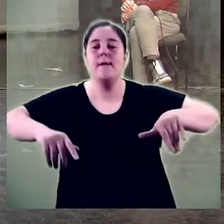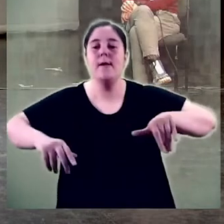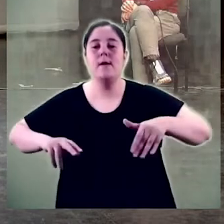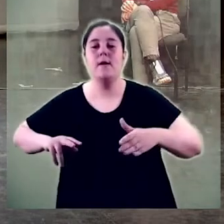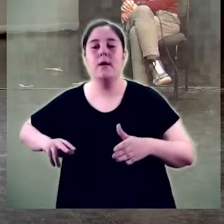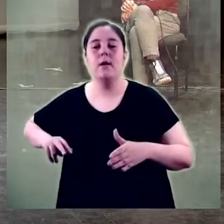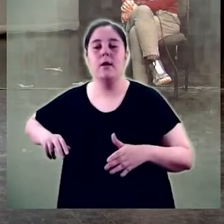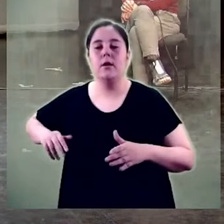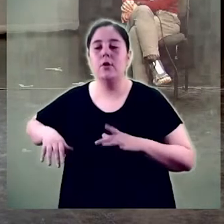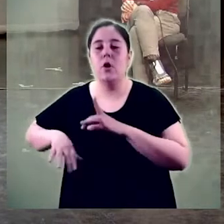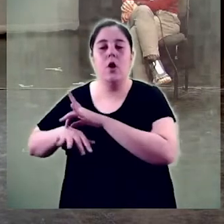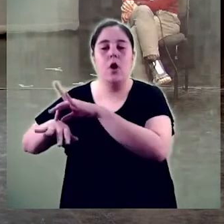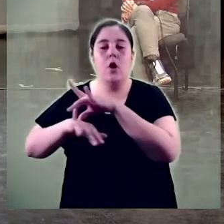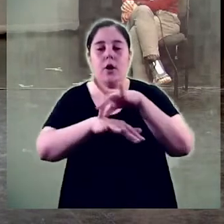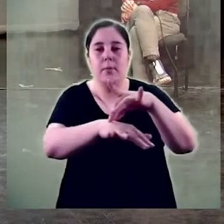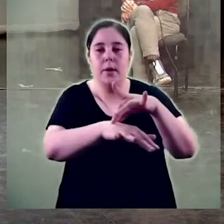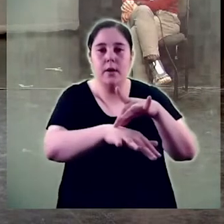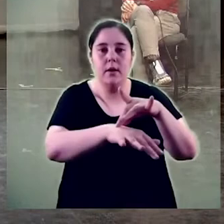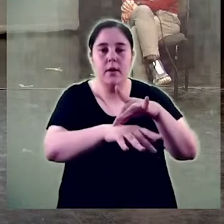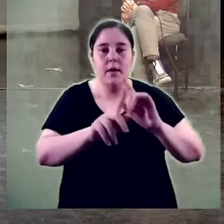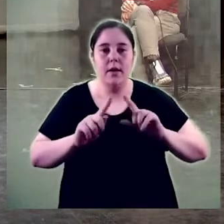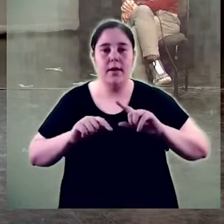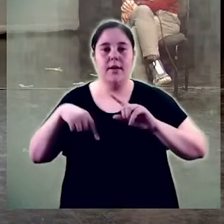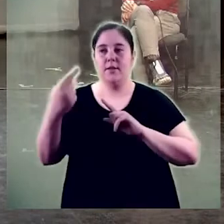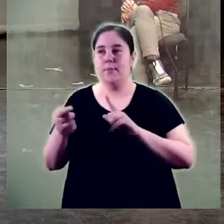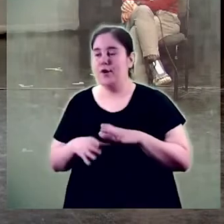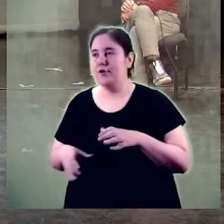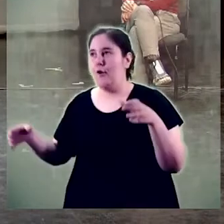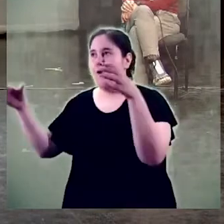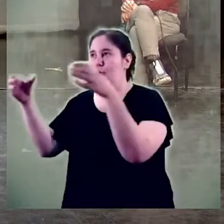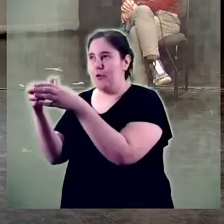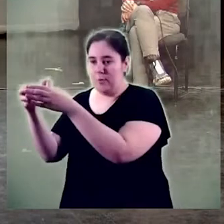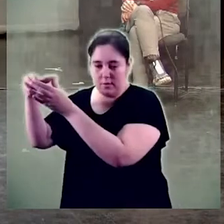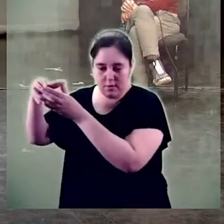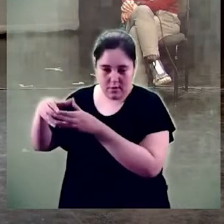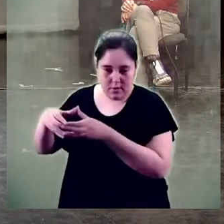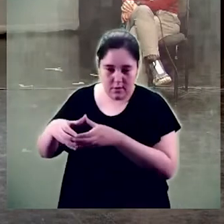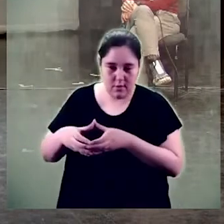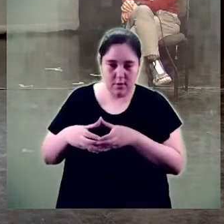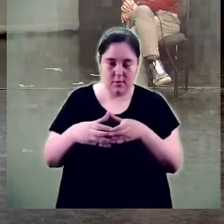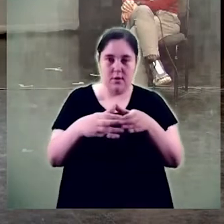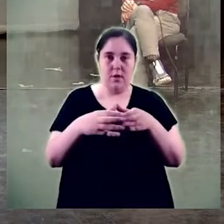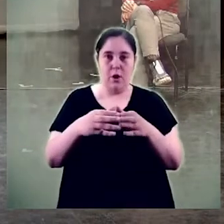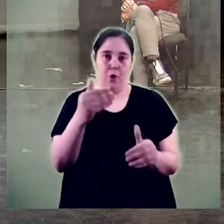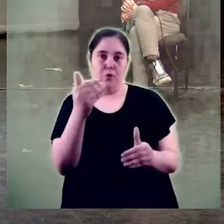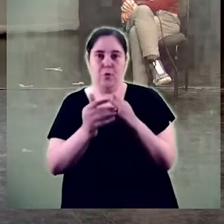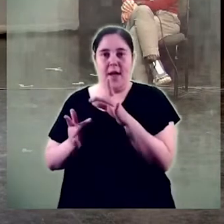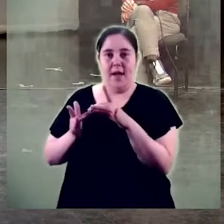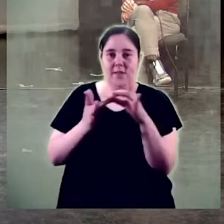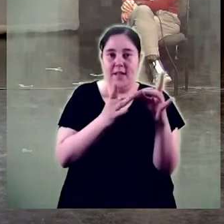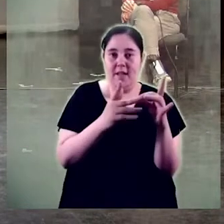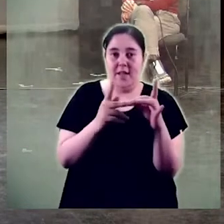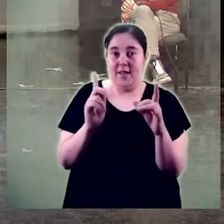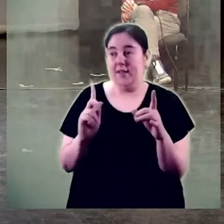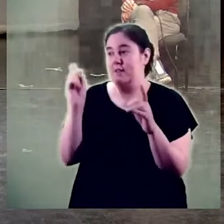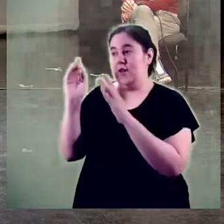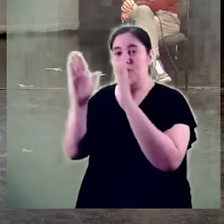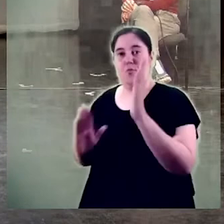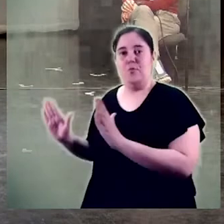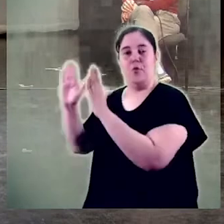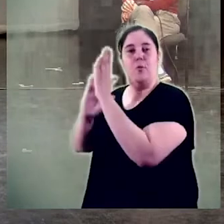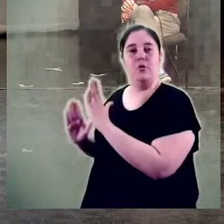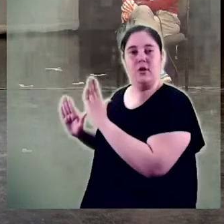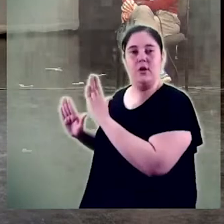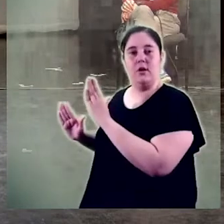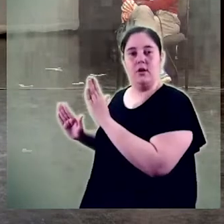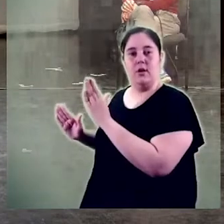i veure que aquest camí l'havíeu fet tots tot el grup que esteu aquí veu són la punta i els que vindran darrere junts amb el vostre professors